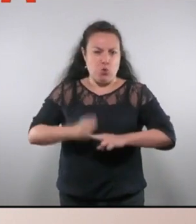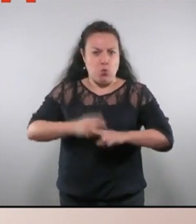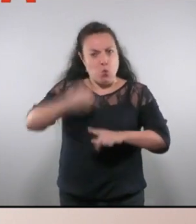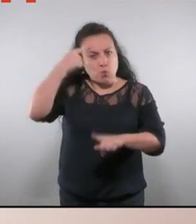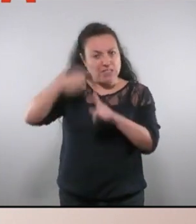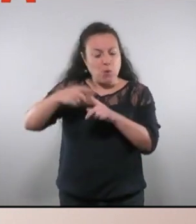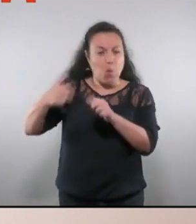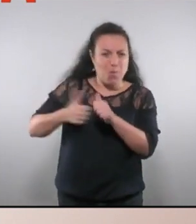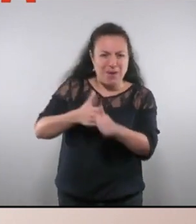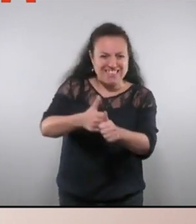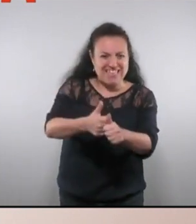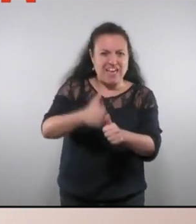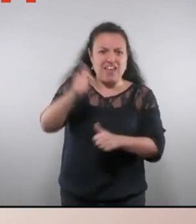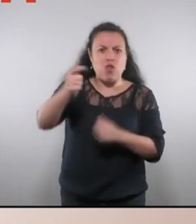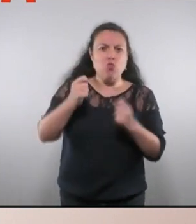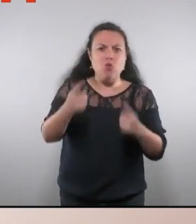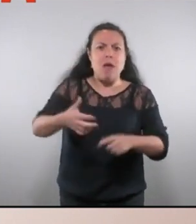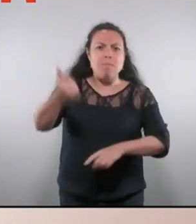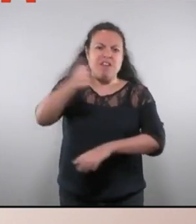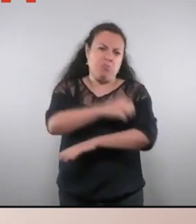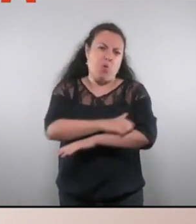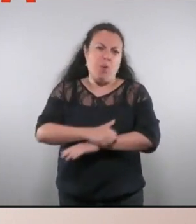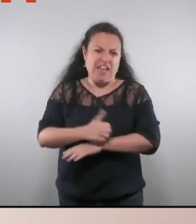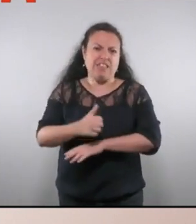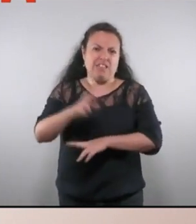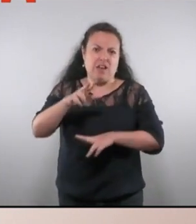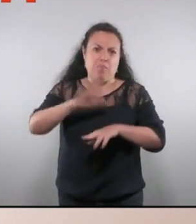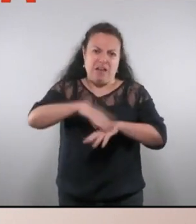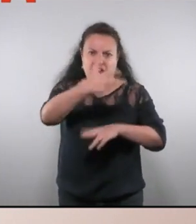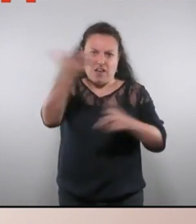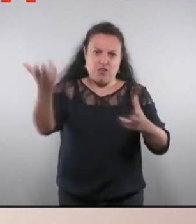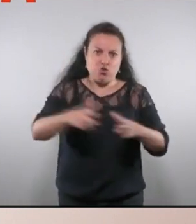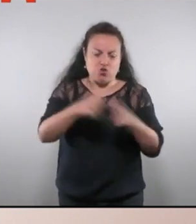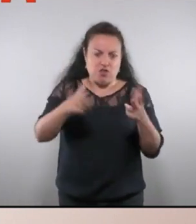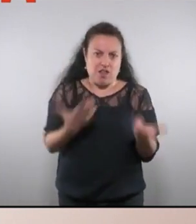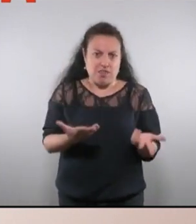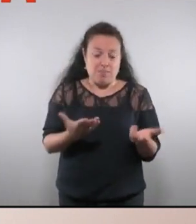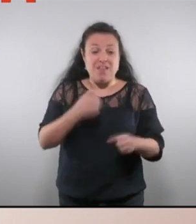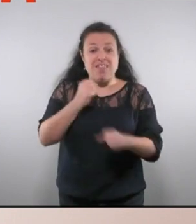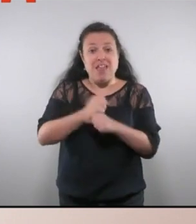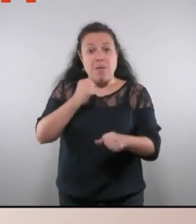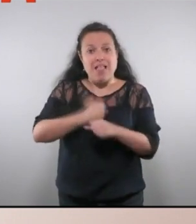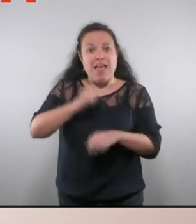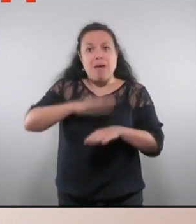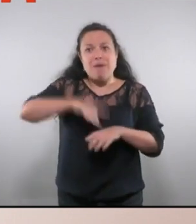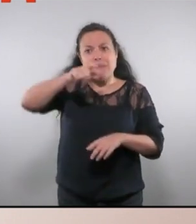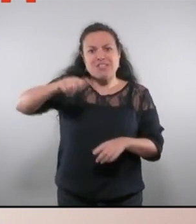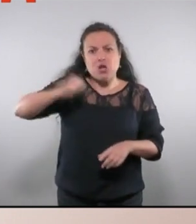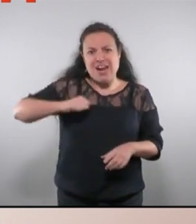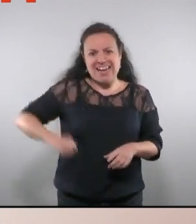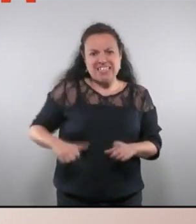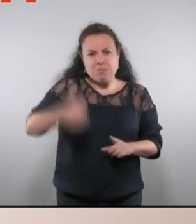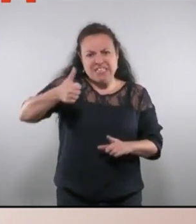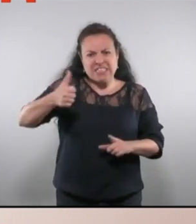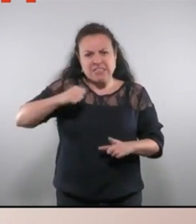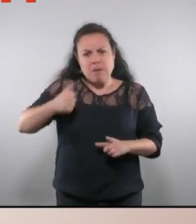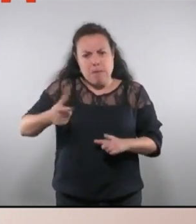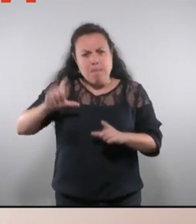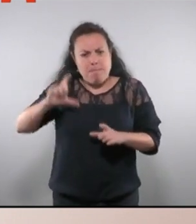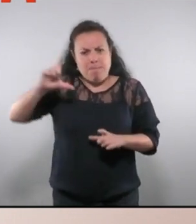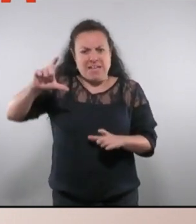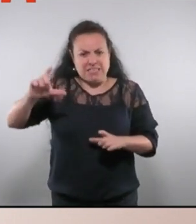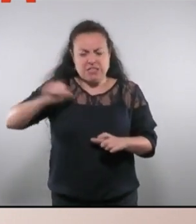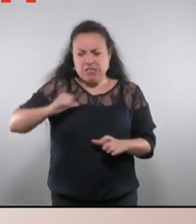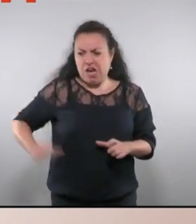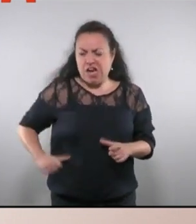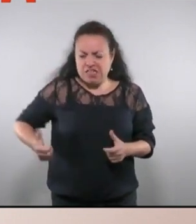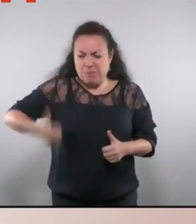i seguir empobrint impunement la majoria d'aquesta societat, treballar perquè els més rics segueixin sent més rics i que alhora la